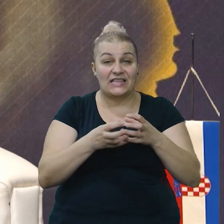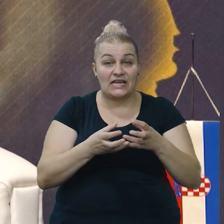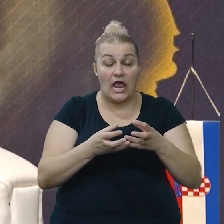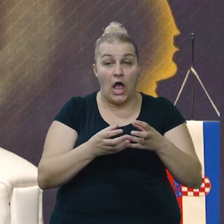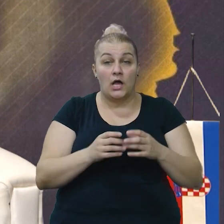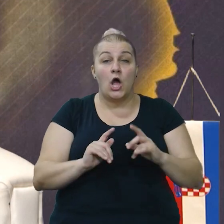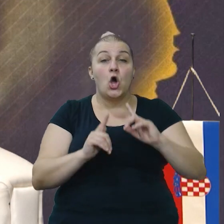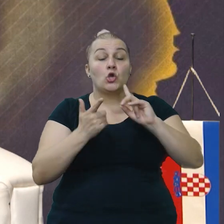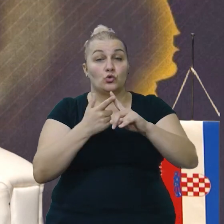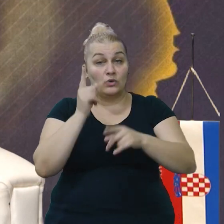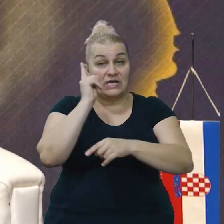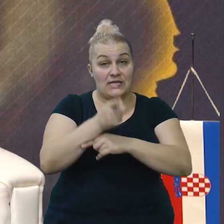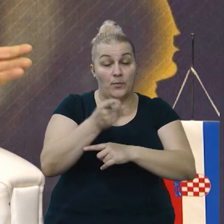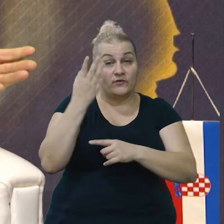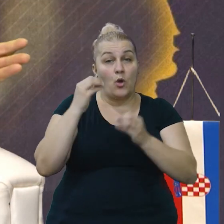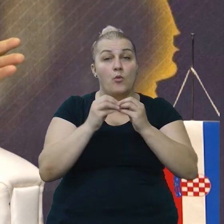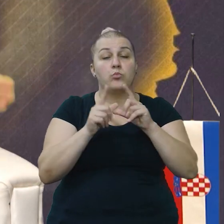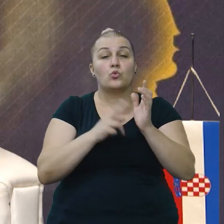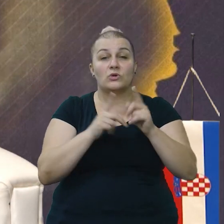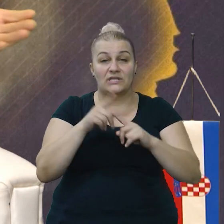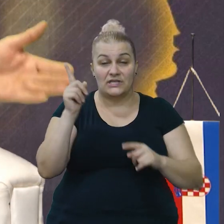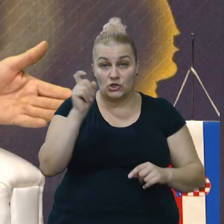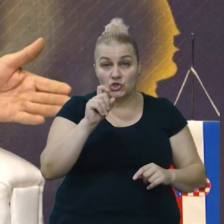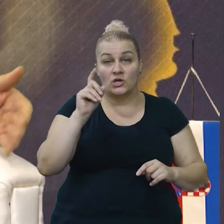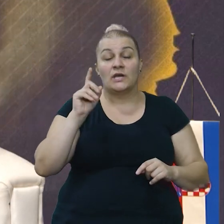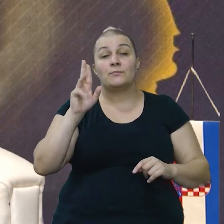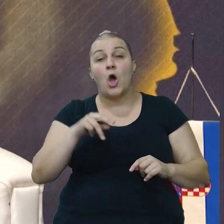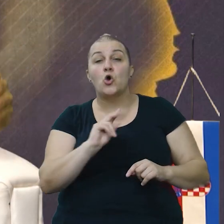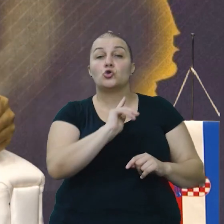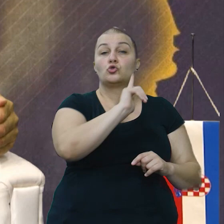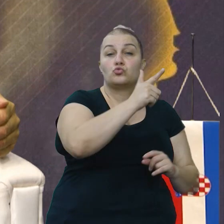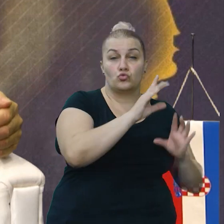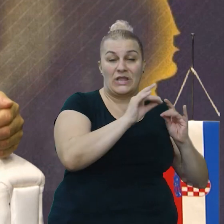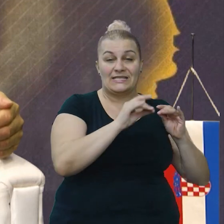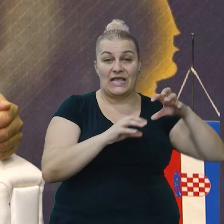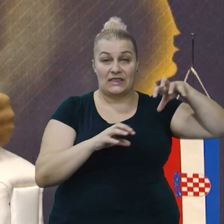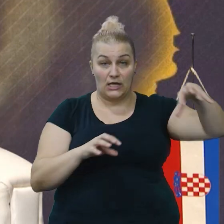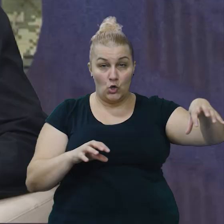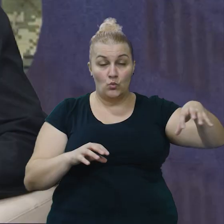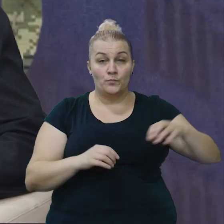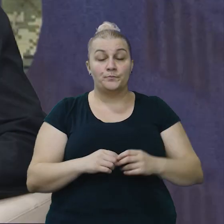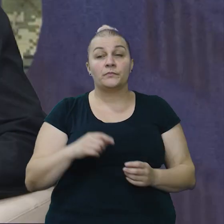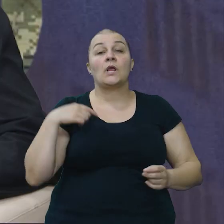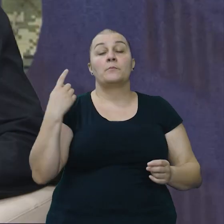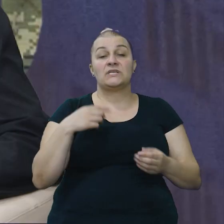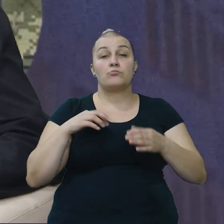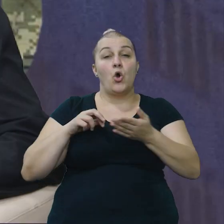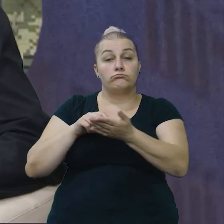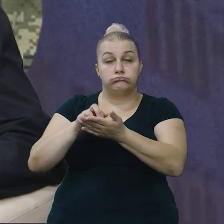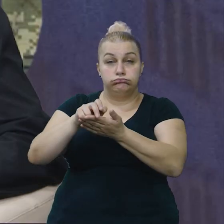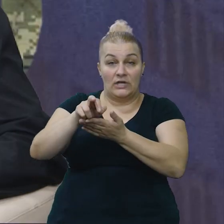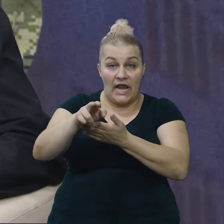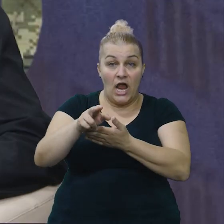Drugi zapovjednik je bio Buntić, Ivan Buntić ima drugu desetinu. I mi smo krenuli